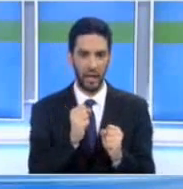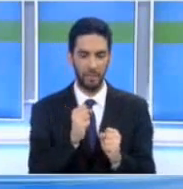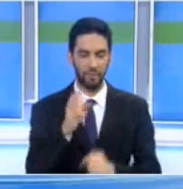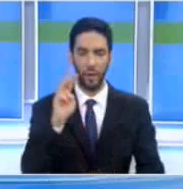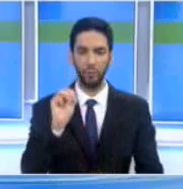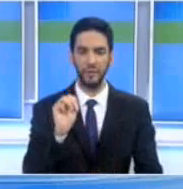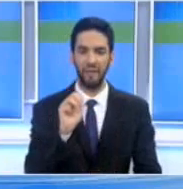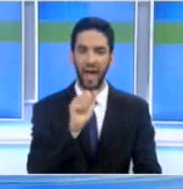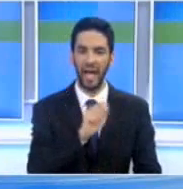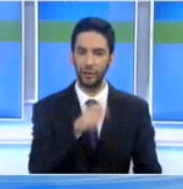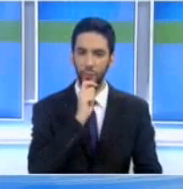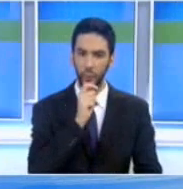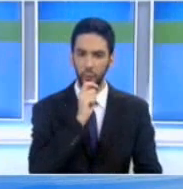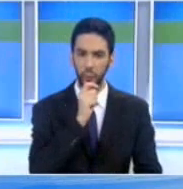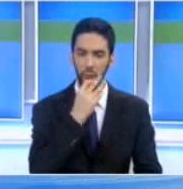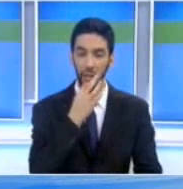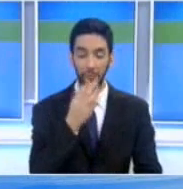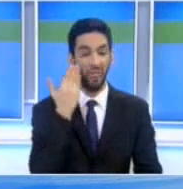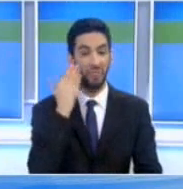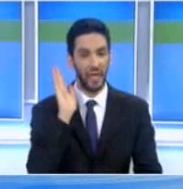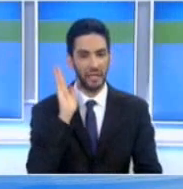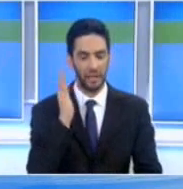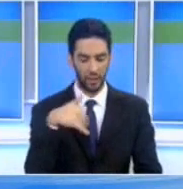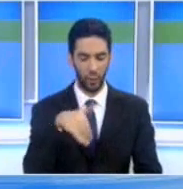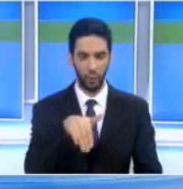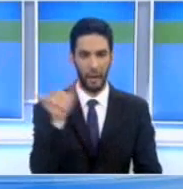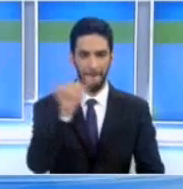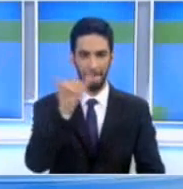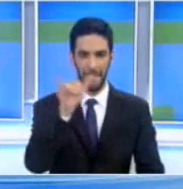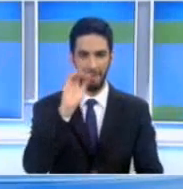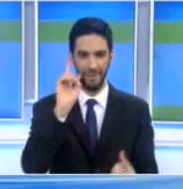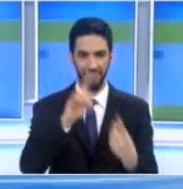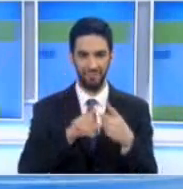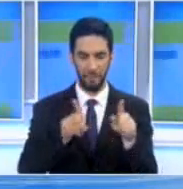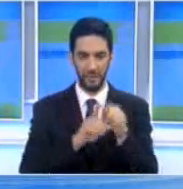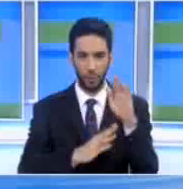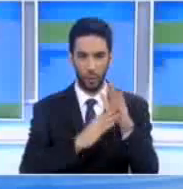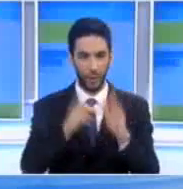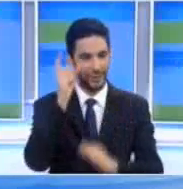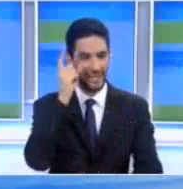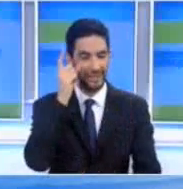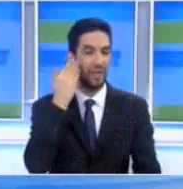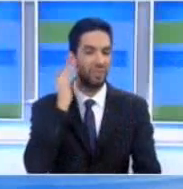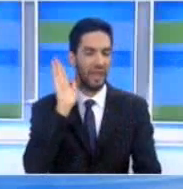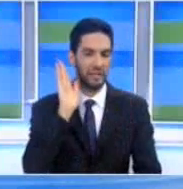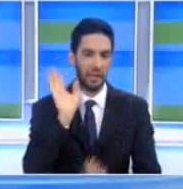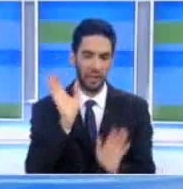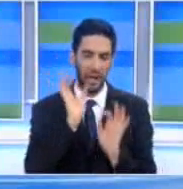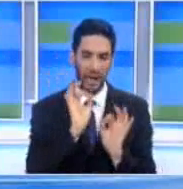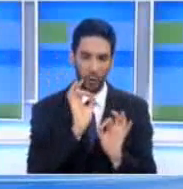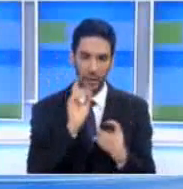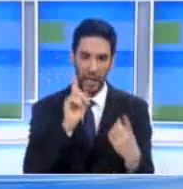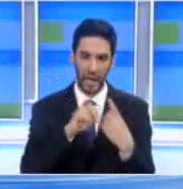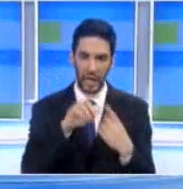γίνει ξεκαθάριση ότι είναι ακόμη σε κρεμότητα κατά πόσον θα πραγματοποιηθεί η συνάντηση της πρέμψης που ήταν προγραμματισμένη με τον